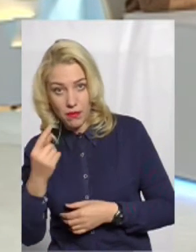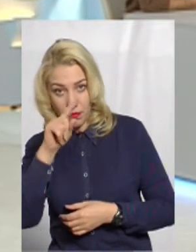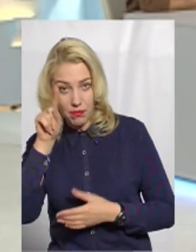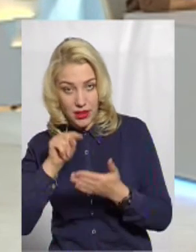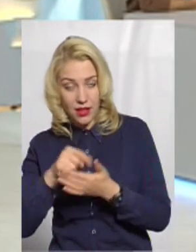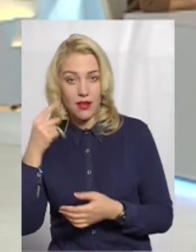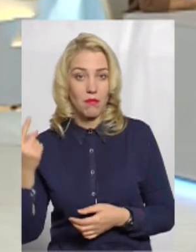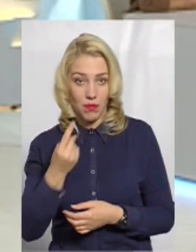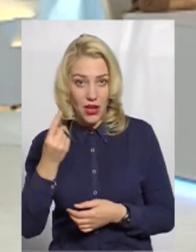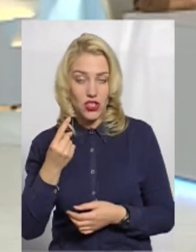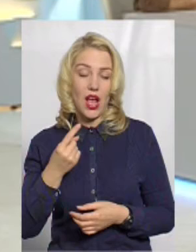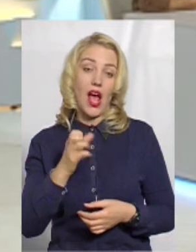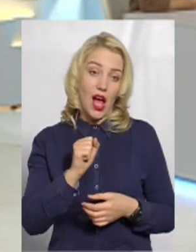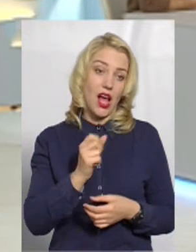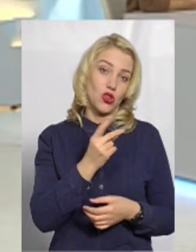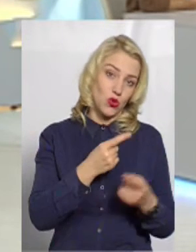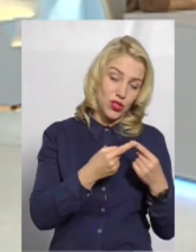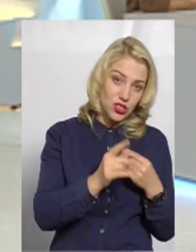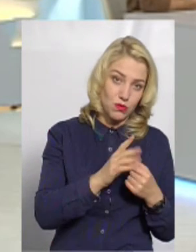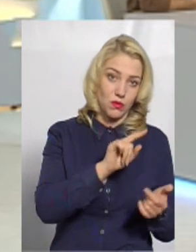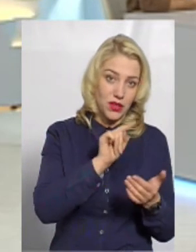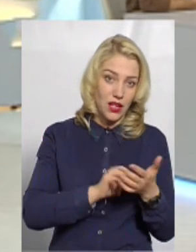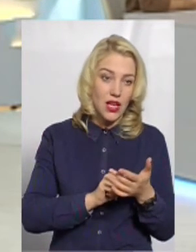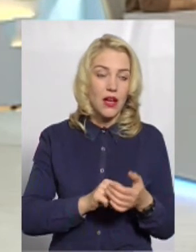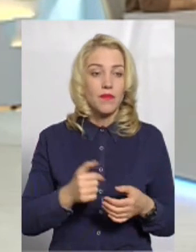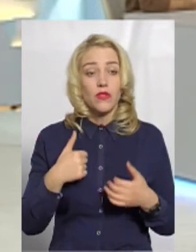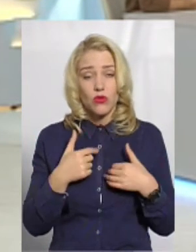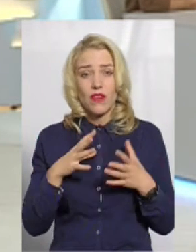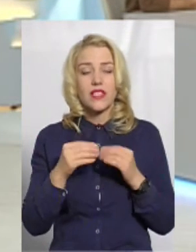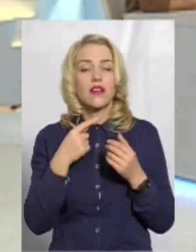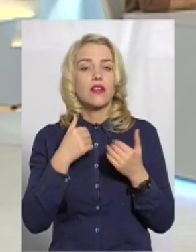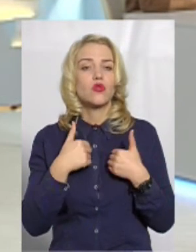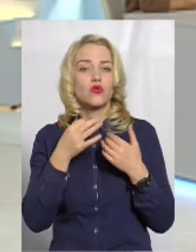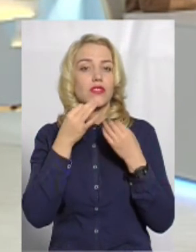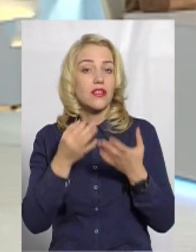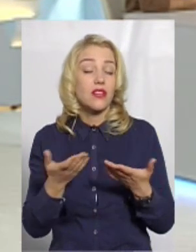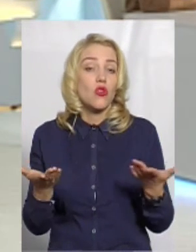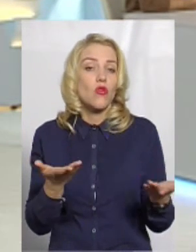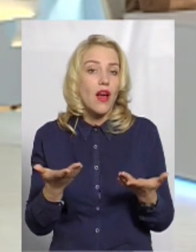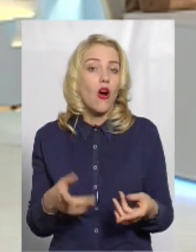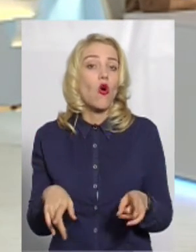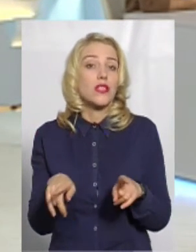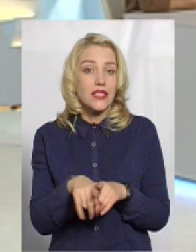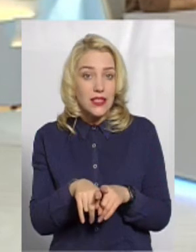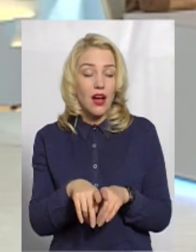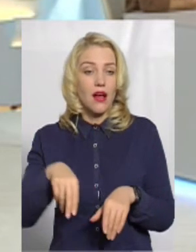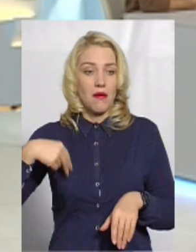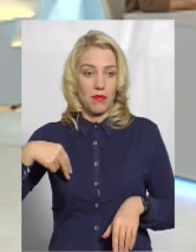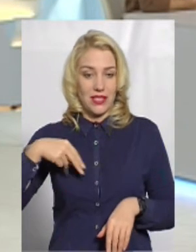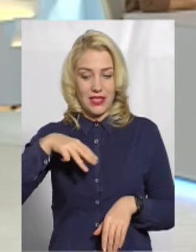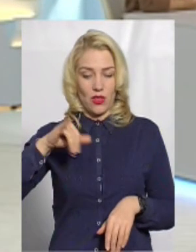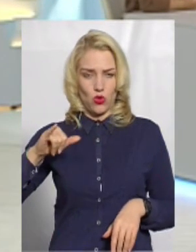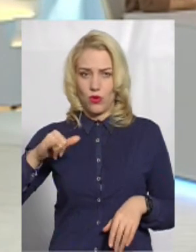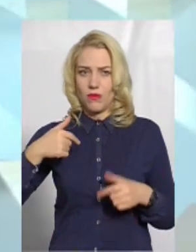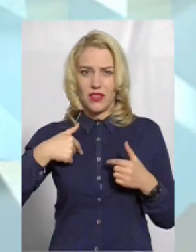Я тільки хочу сказати, що цей, що, ну, от, якось так, от, президенту, ну, він